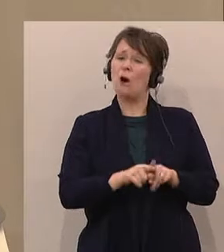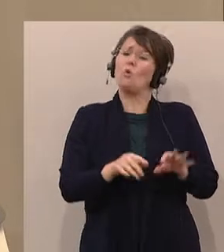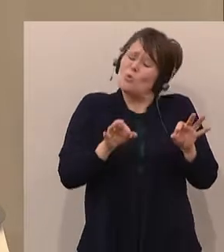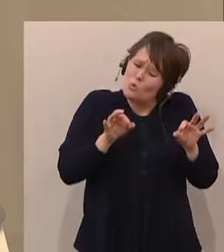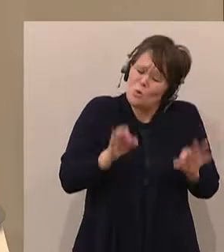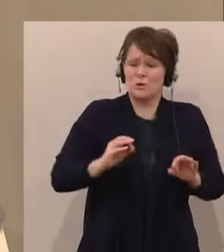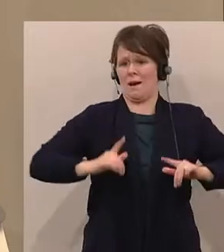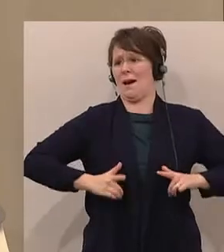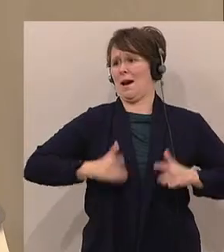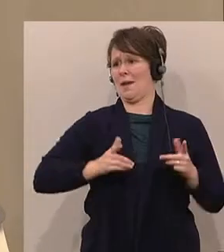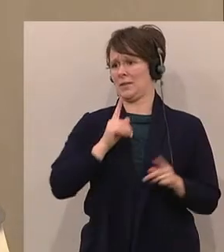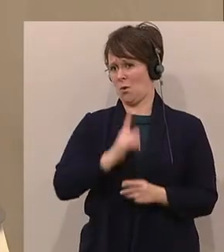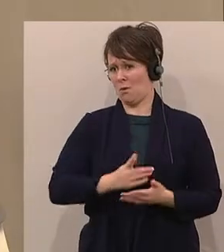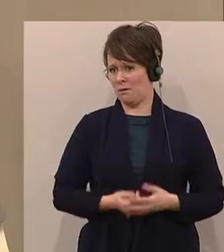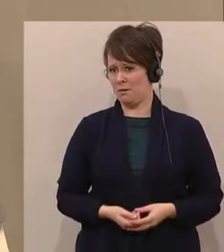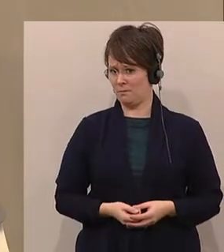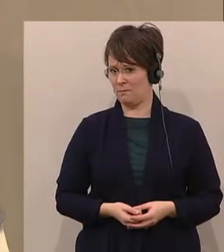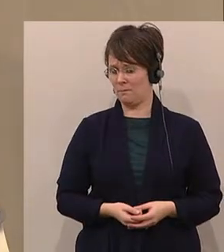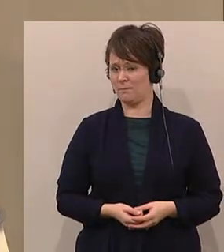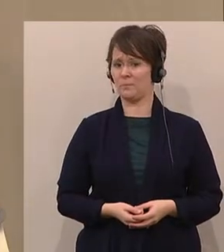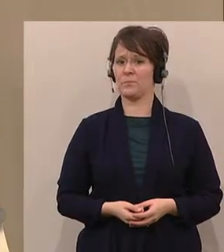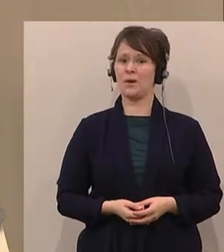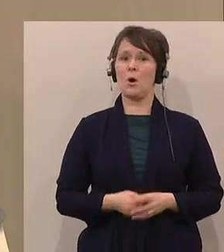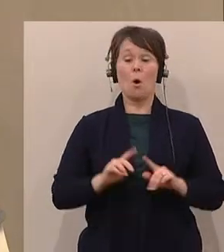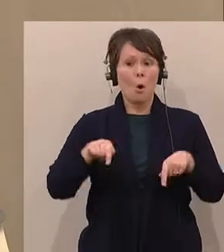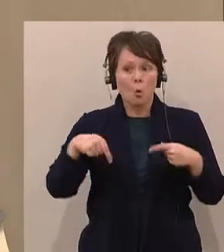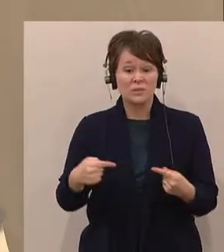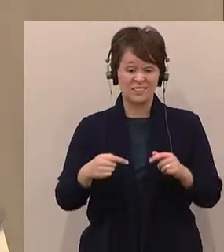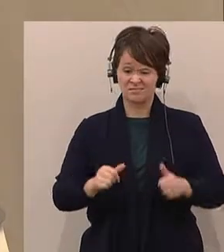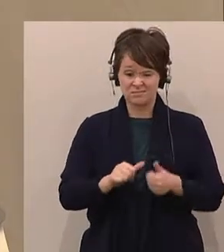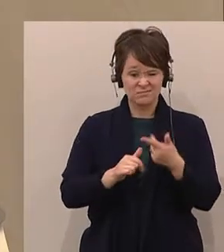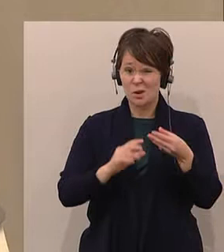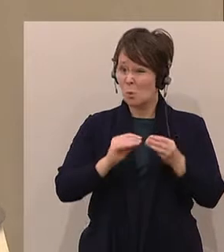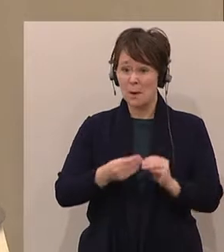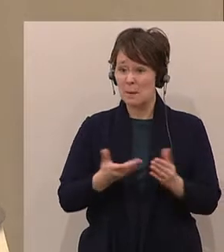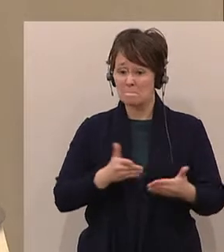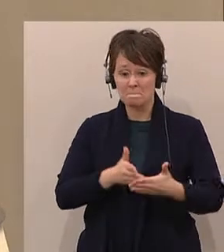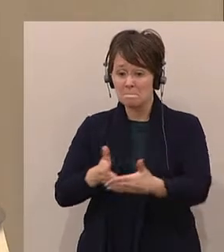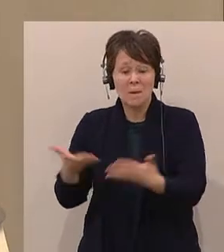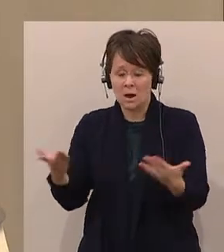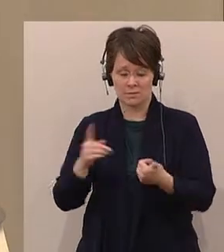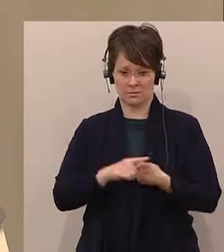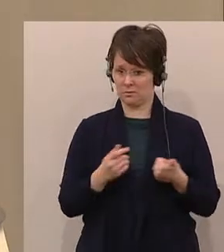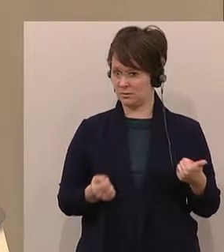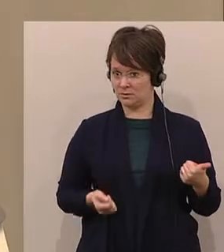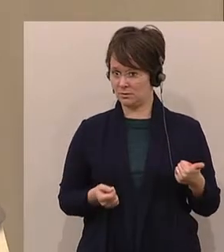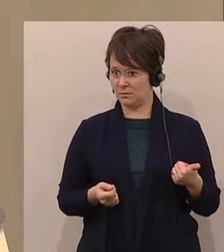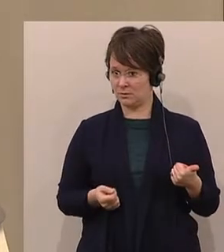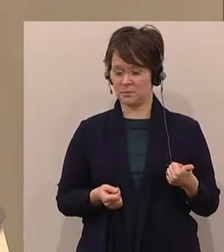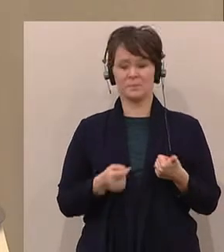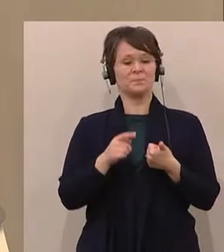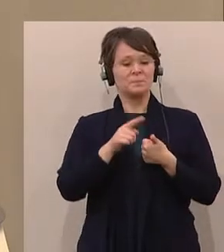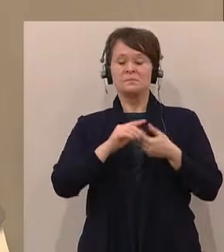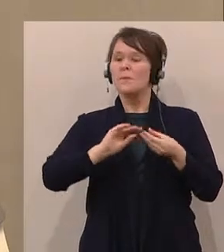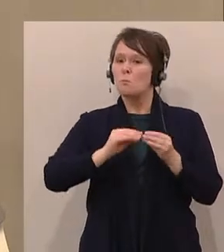Möglichkeit gegeben ist. Und wo sind da die ersten Probleme? Die ersten Probleme sind in einer